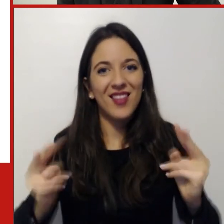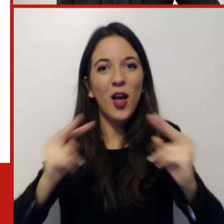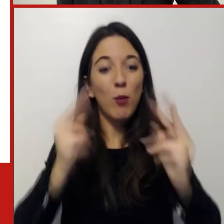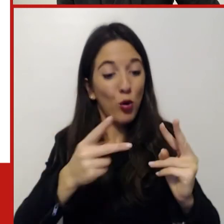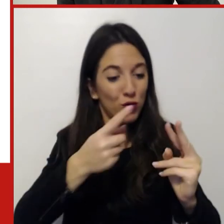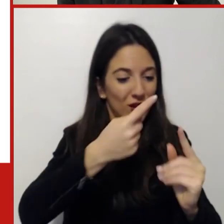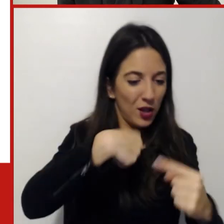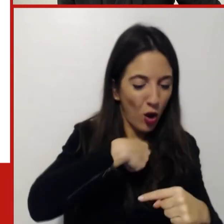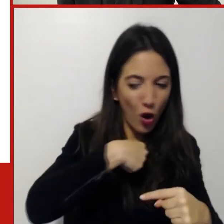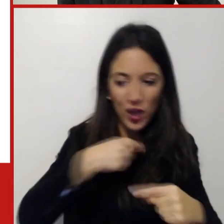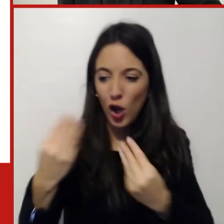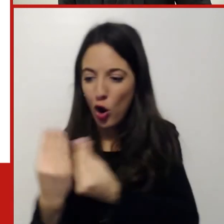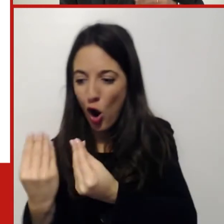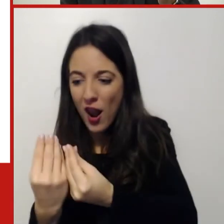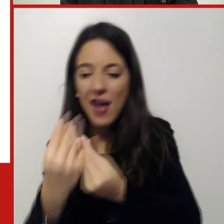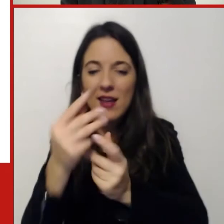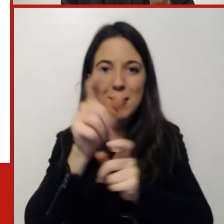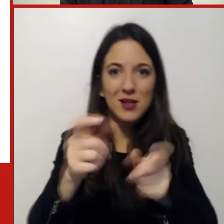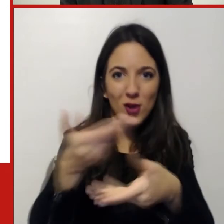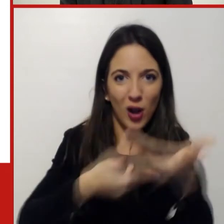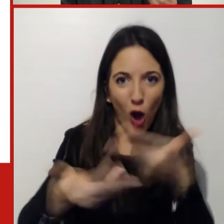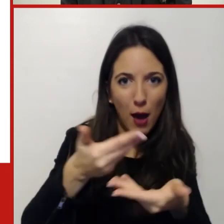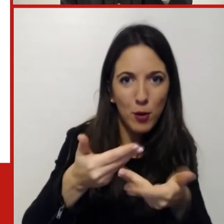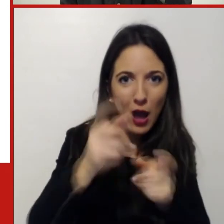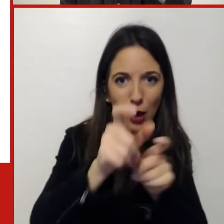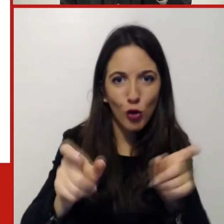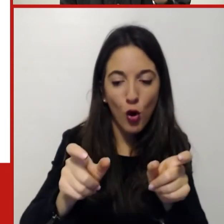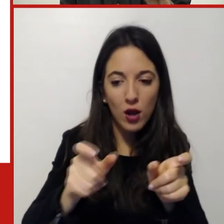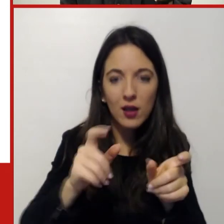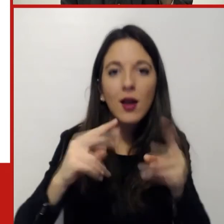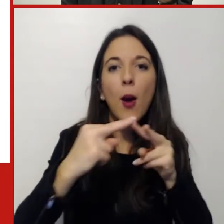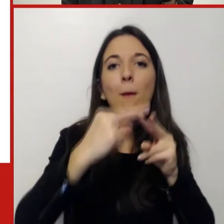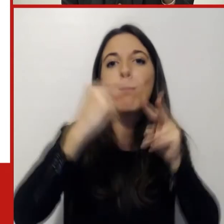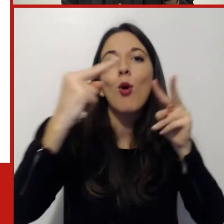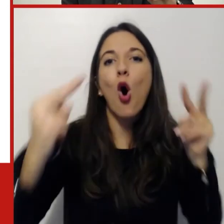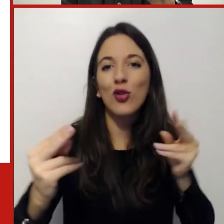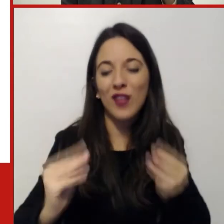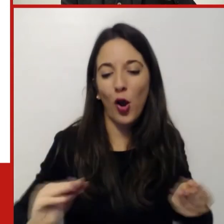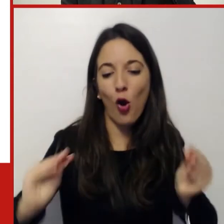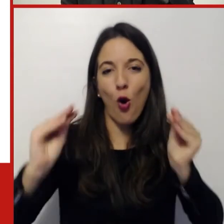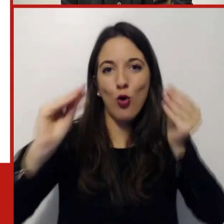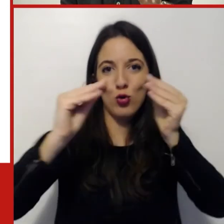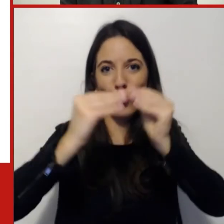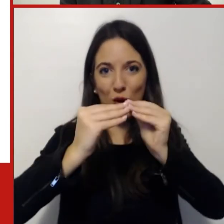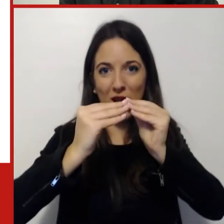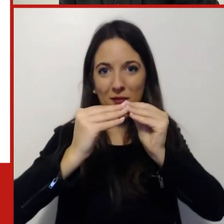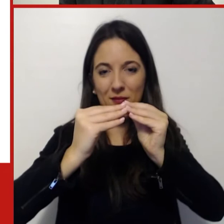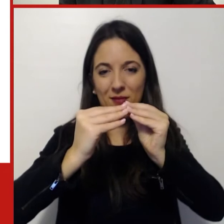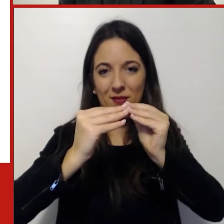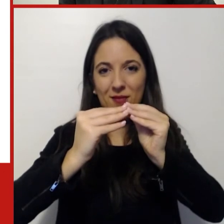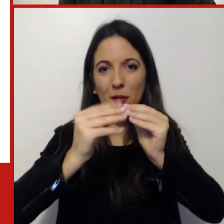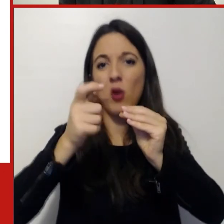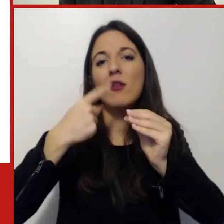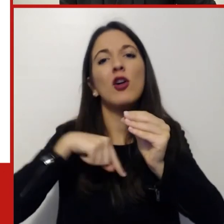colleghi per le persone che lavorano con noi quindi dare un senso distintivo al fatto di essere parte di un